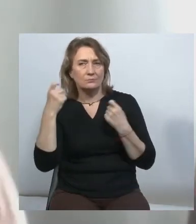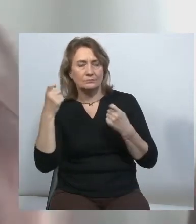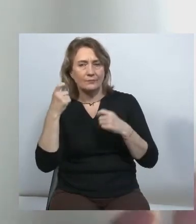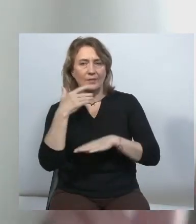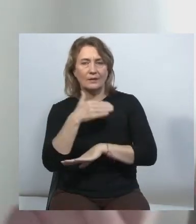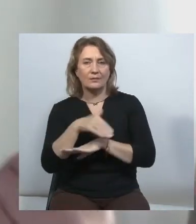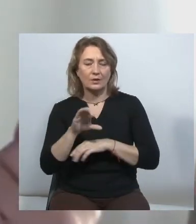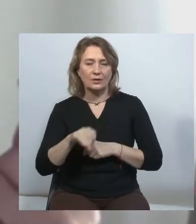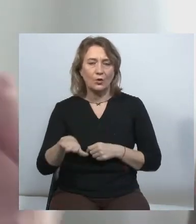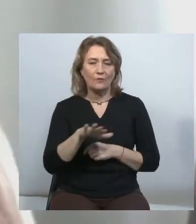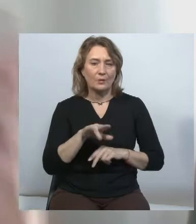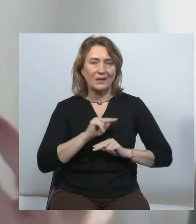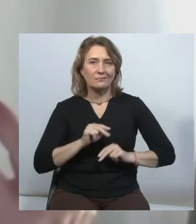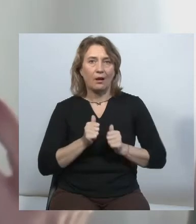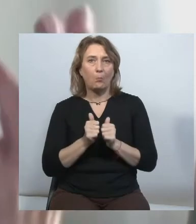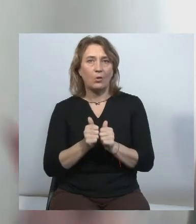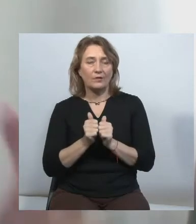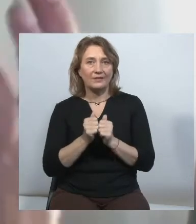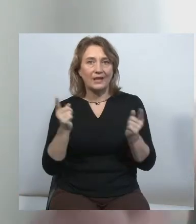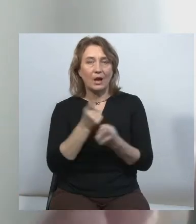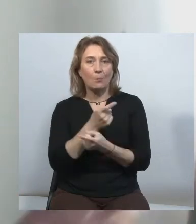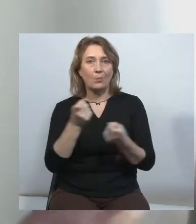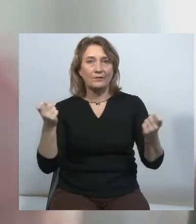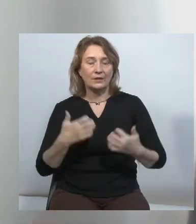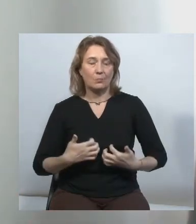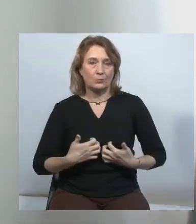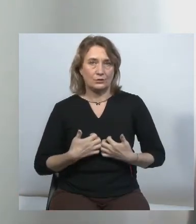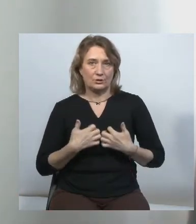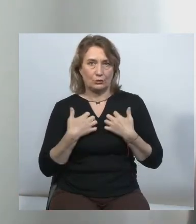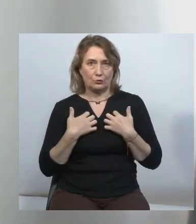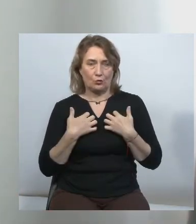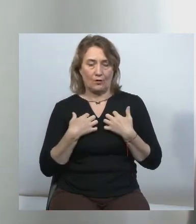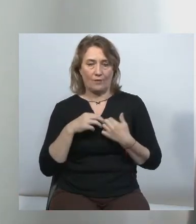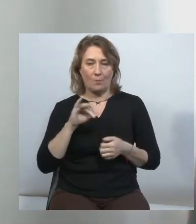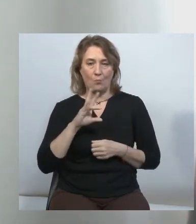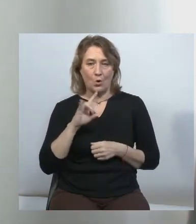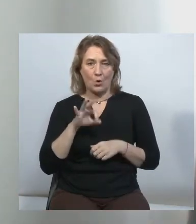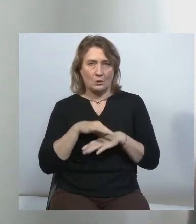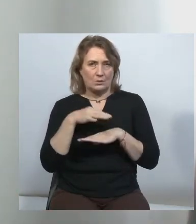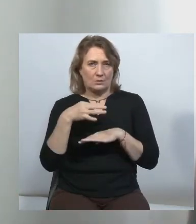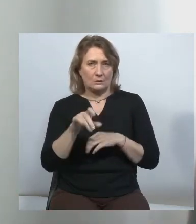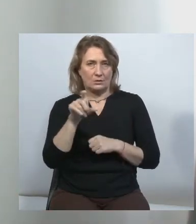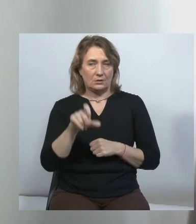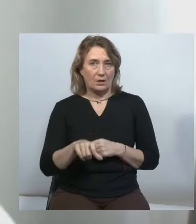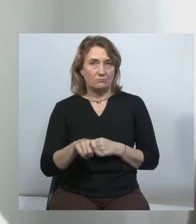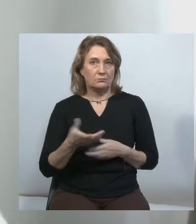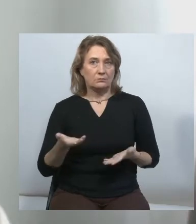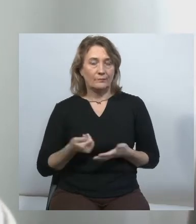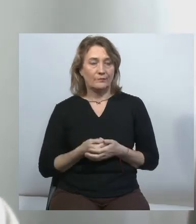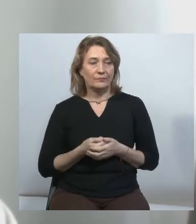до європейських партнерів повідомлення про страшного монстра, який душить свободу слова. Колеги, це